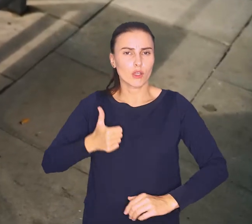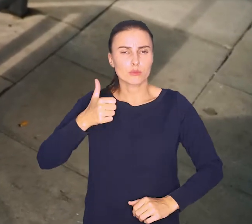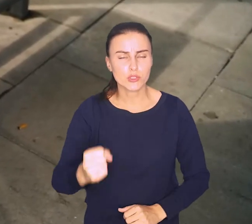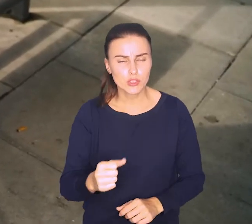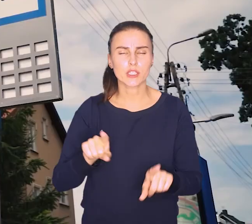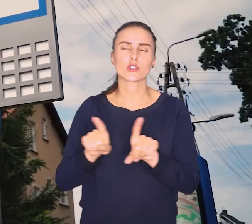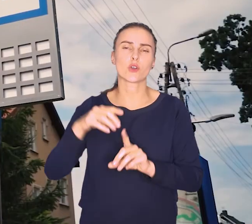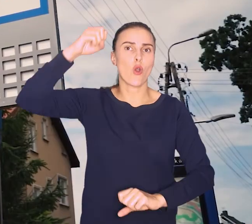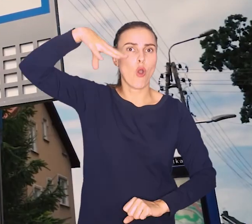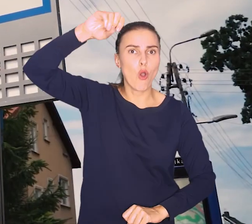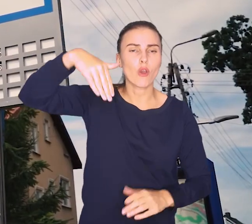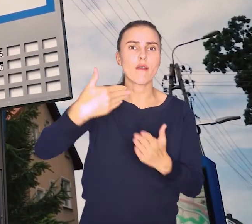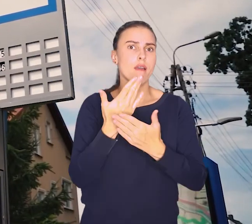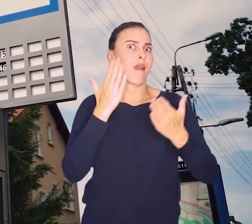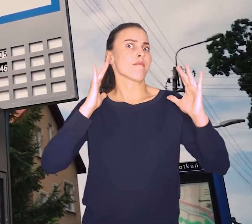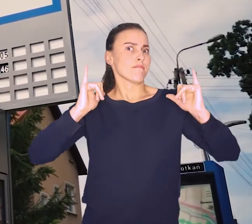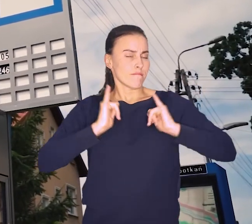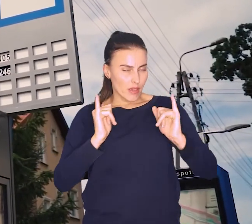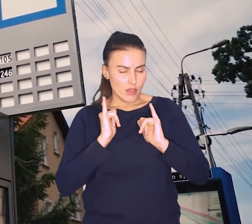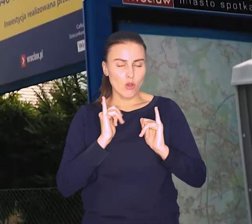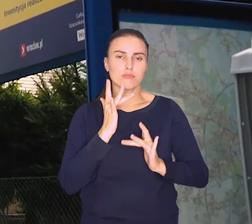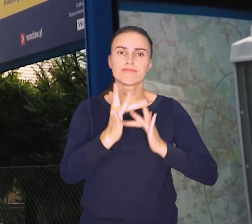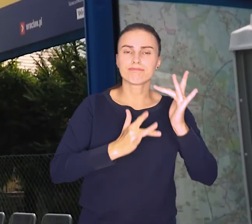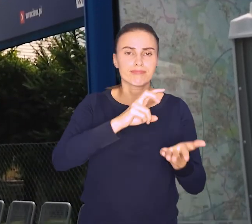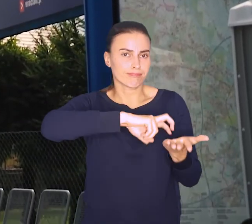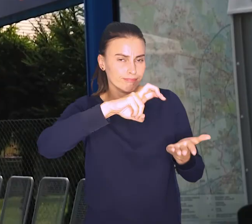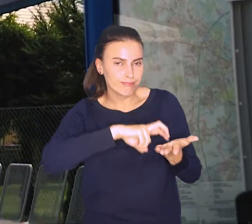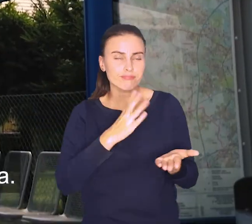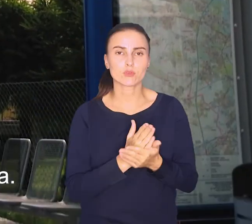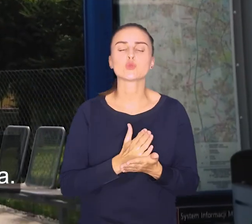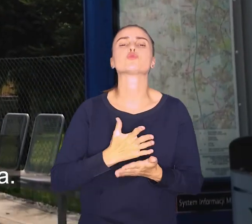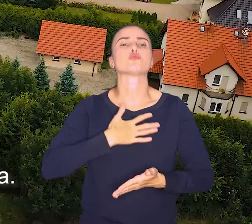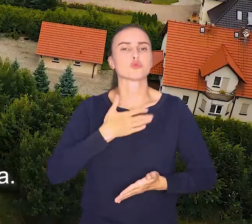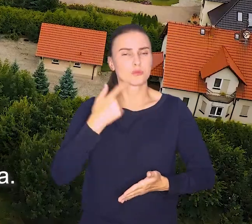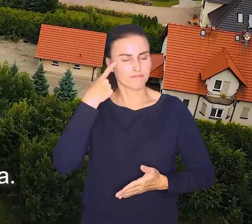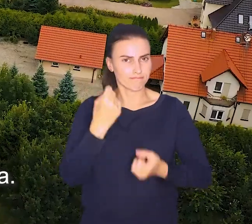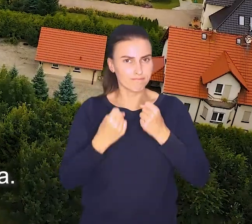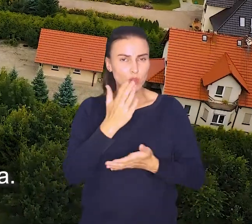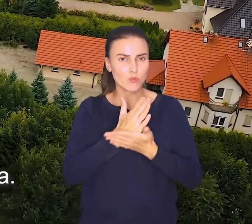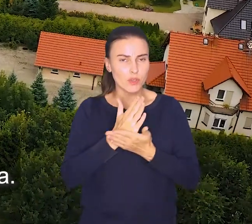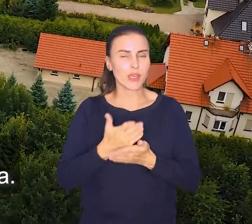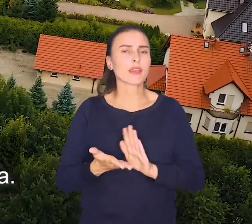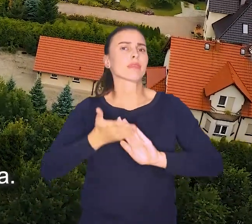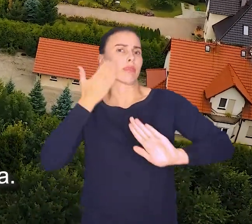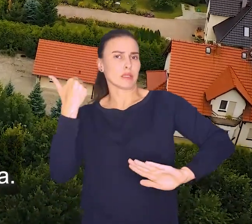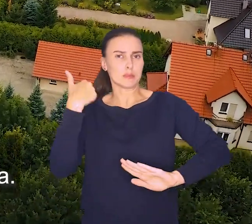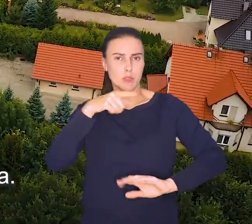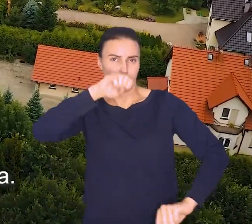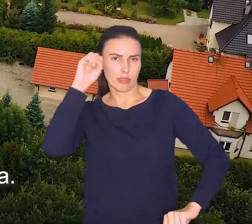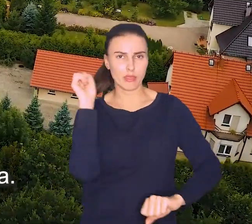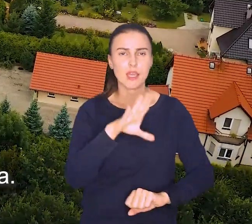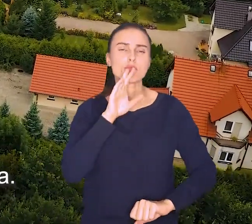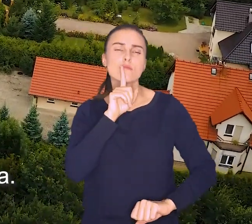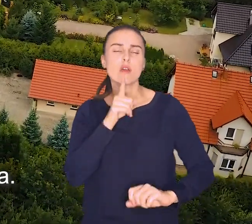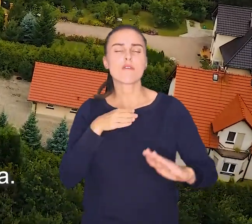przystanki, oświetlenie, wygodne trasy rowerowe i chodniki, aż trudno uwierzyć, że jeszcze nie tak dawno była to jedna z najgorszych